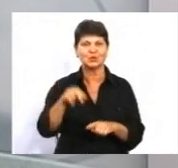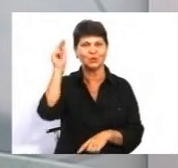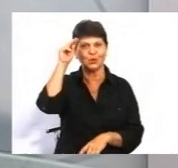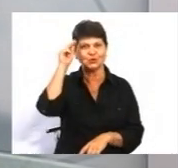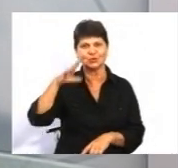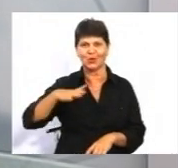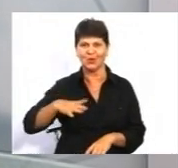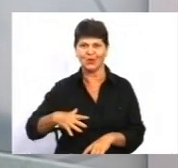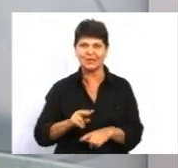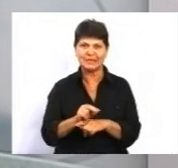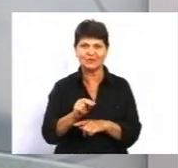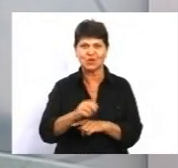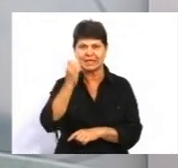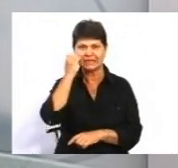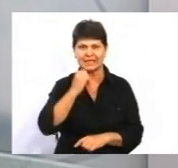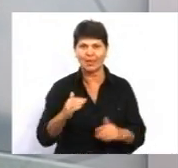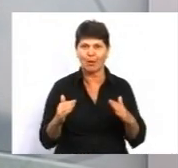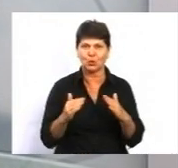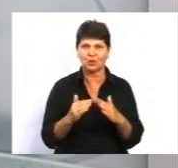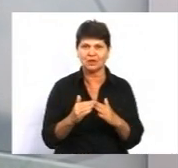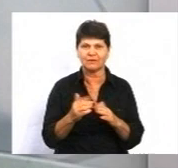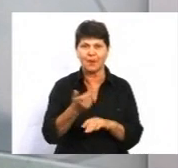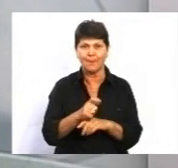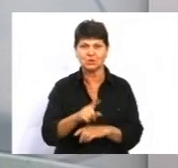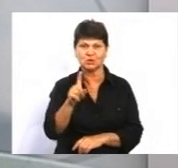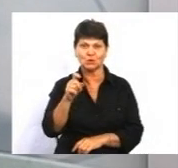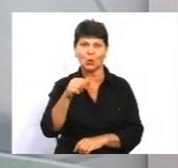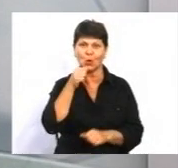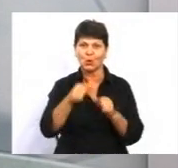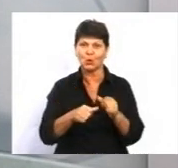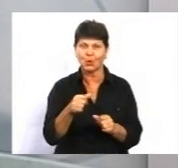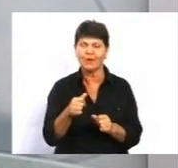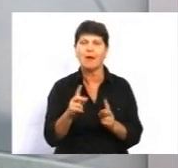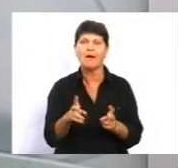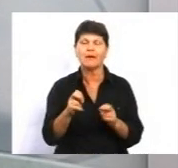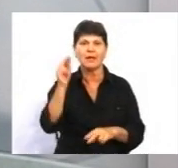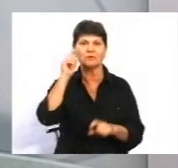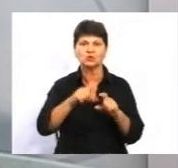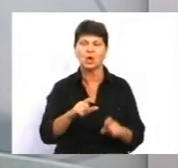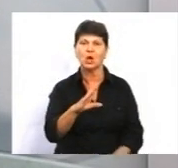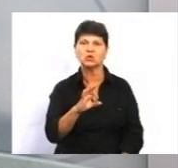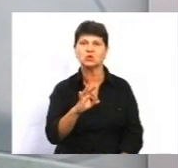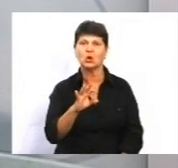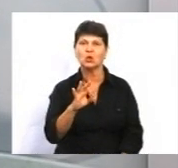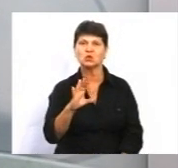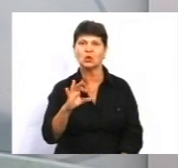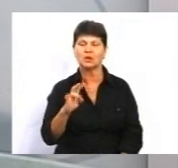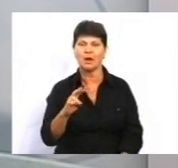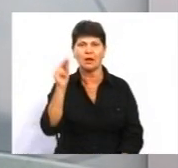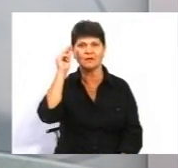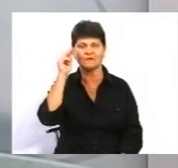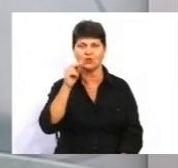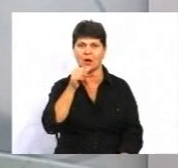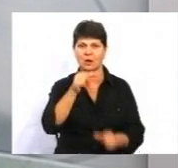навчатися у старій будівлі, який понад 100 років. Як школа в Сосунці готується до нового навчального року, дивимося